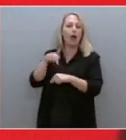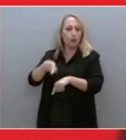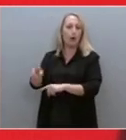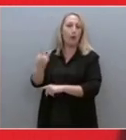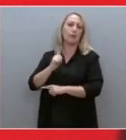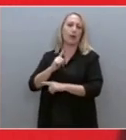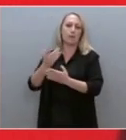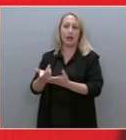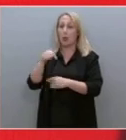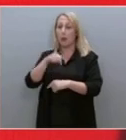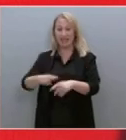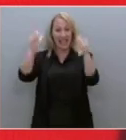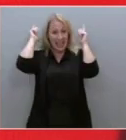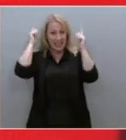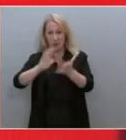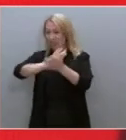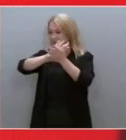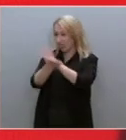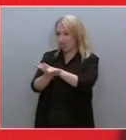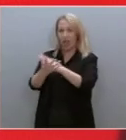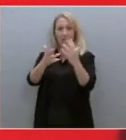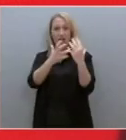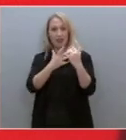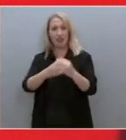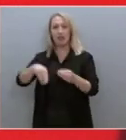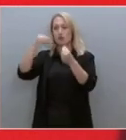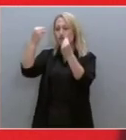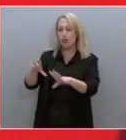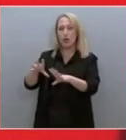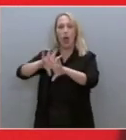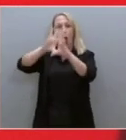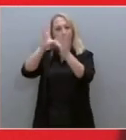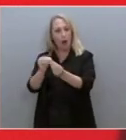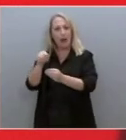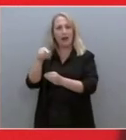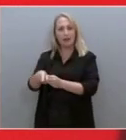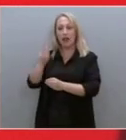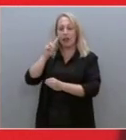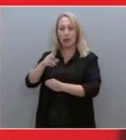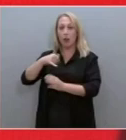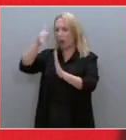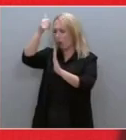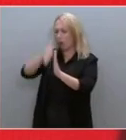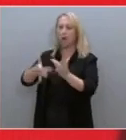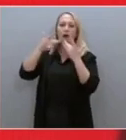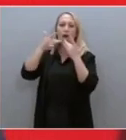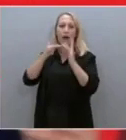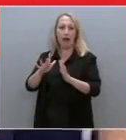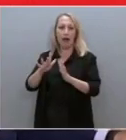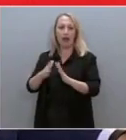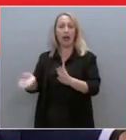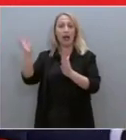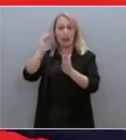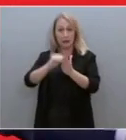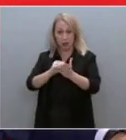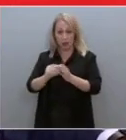δημοκρατικής λογοδοσίας και της κοινοβουλευτικής ευθύνης. Την αξία της κοινοβουλευτικής ευθύνης. Και πόσο πιο βαθιά μπορεί